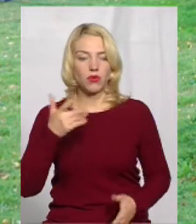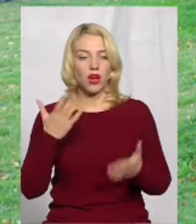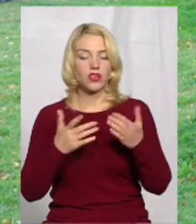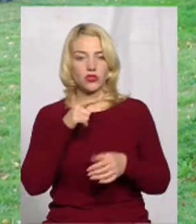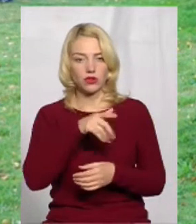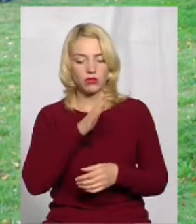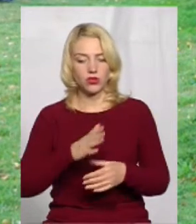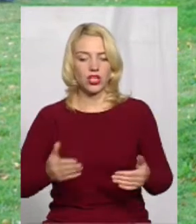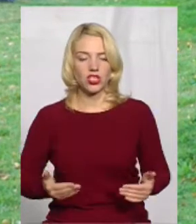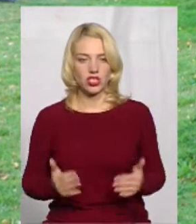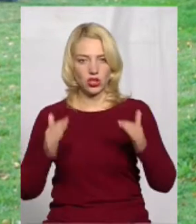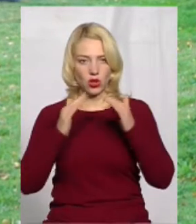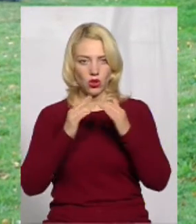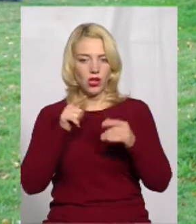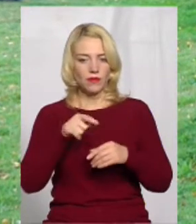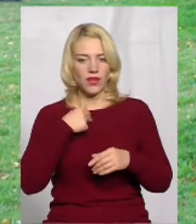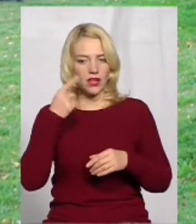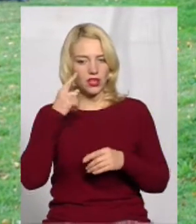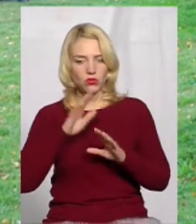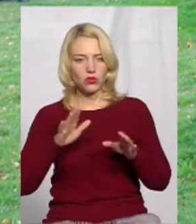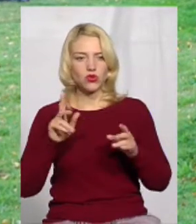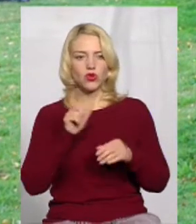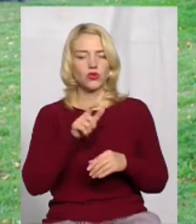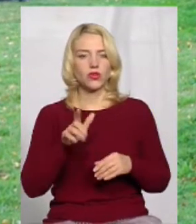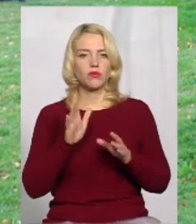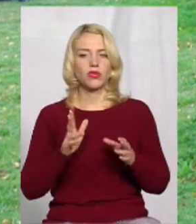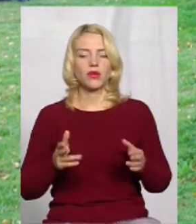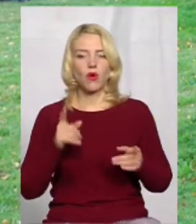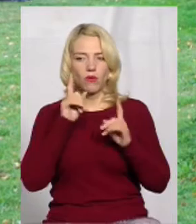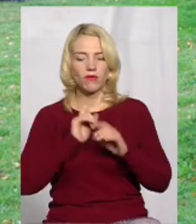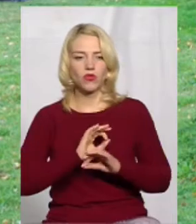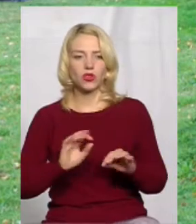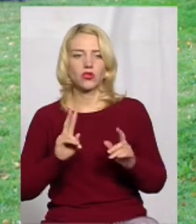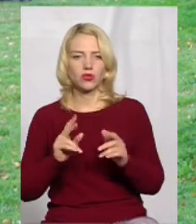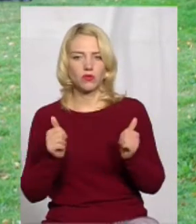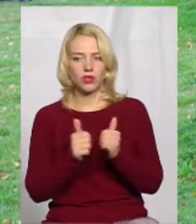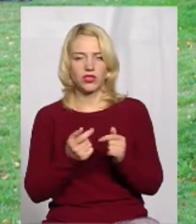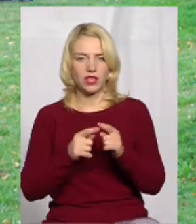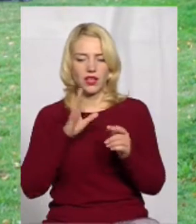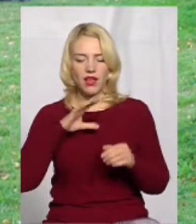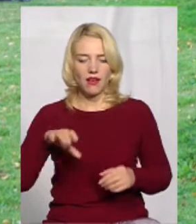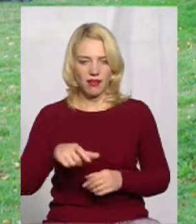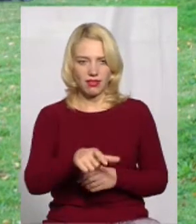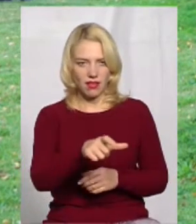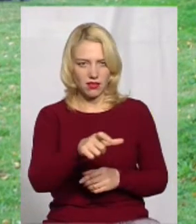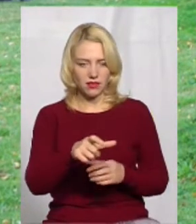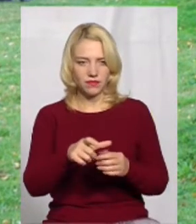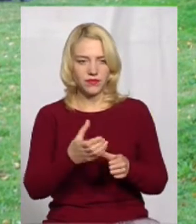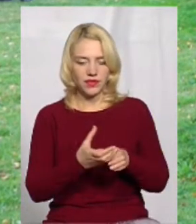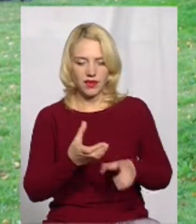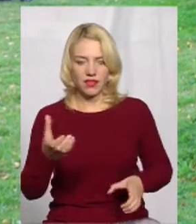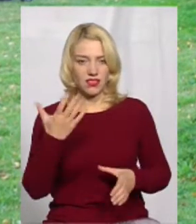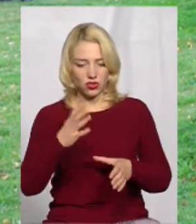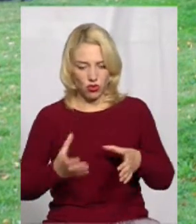робити, тому я не думаю, що буде комфортно людям, які там проживають поріз цим каналом. Якщо ми його візьмемо в трубу,